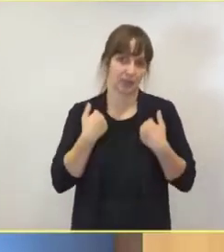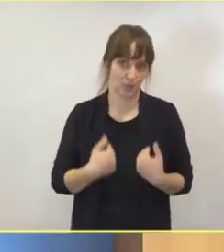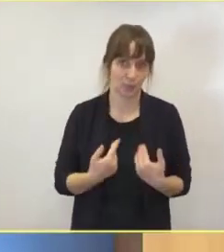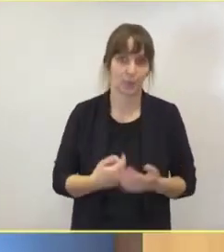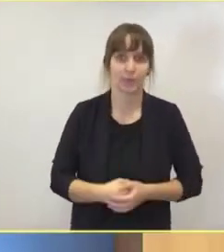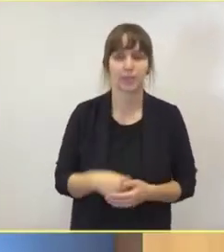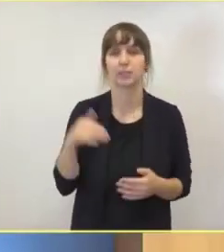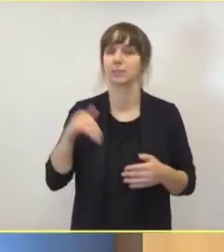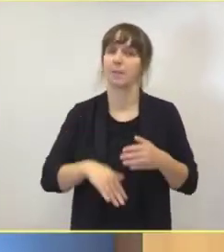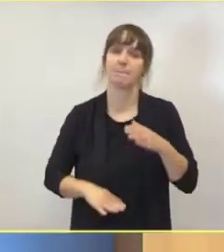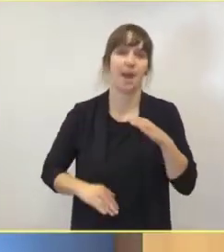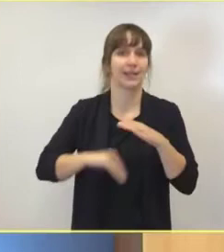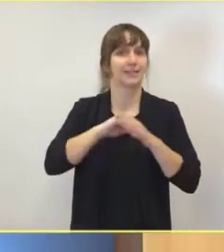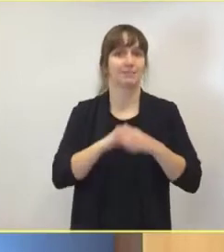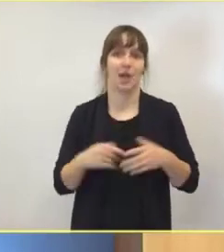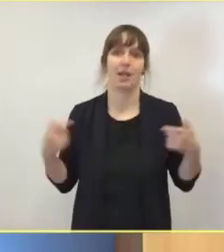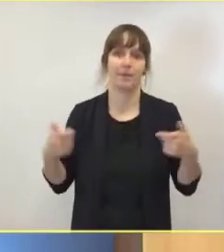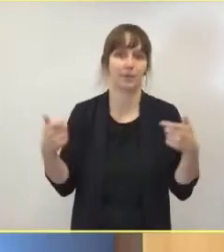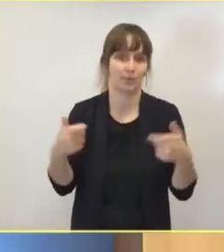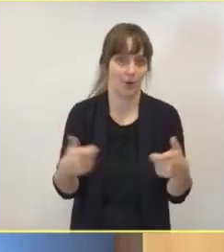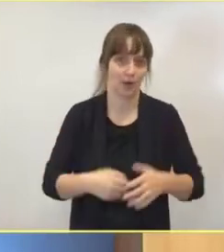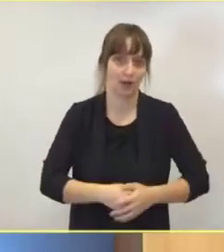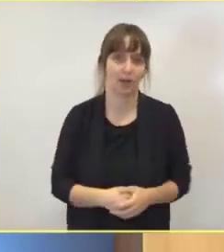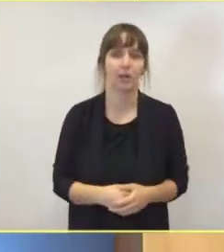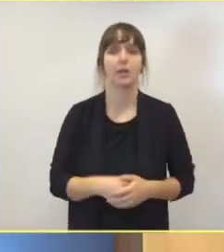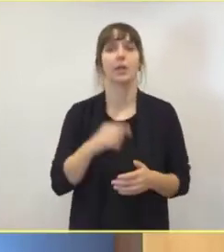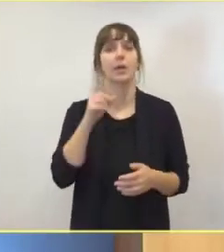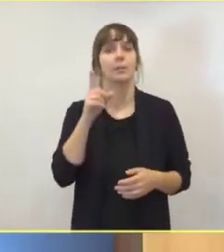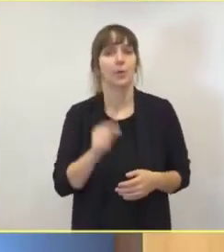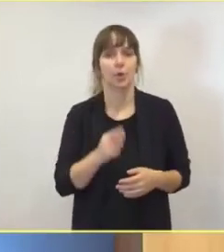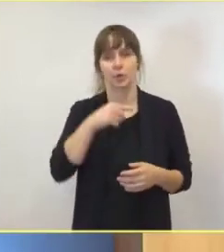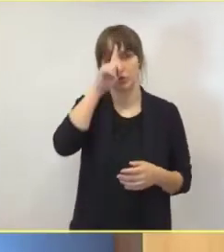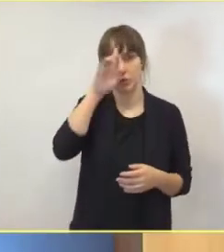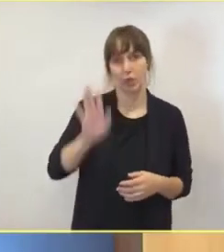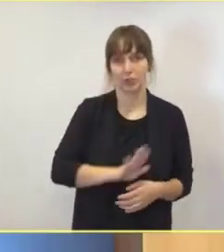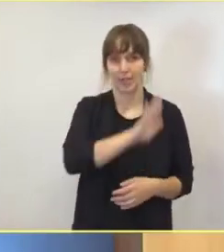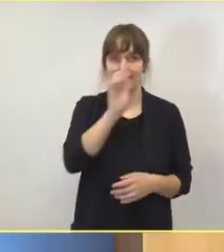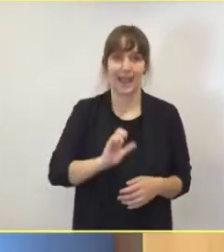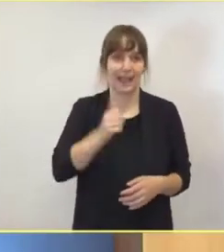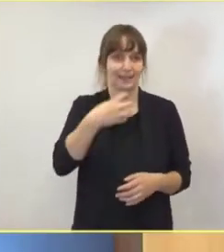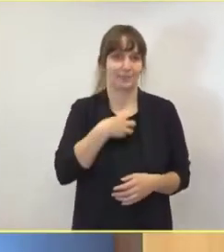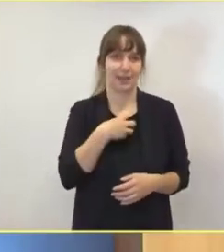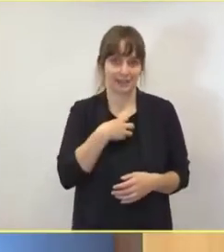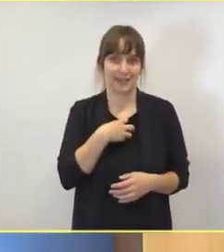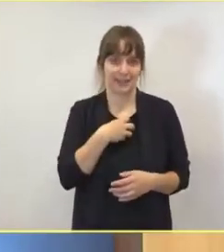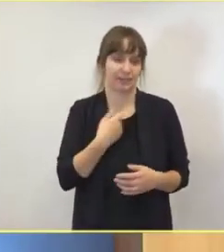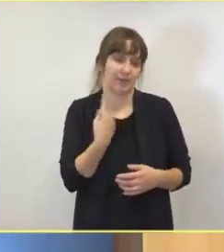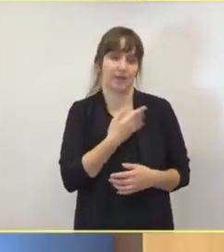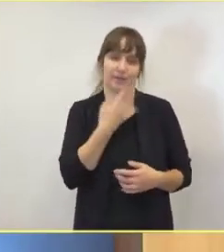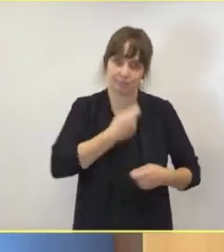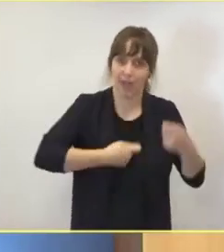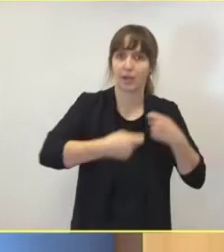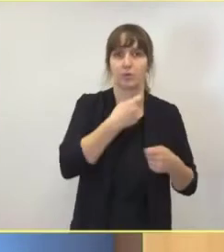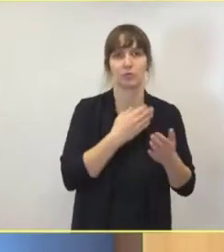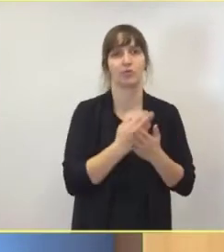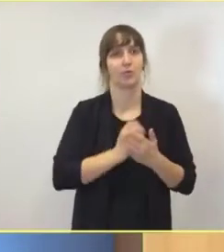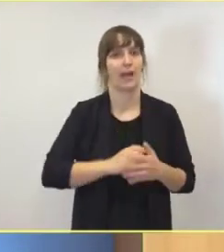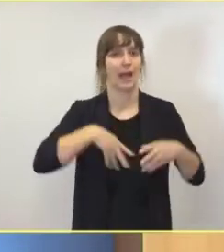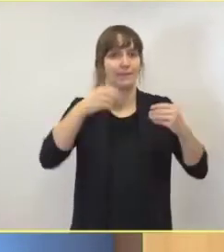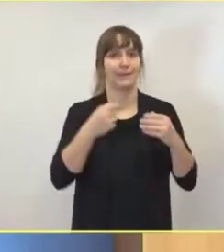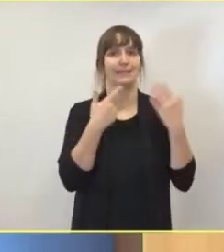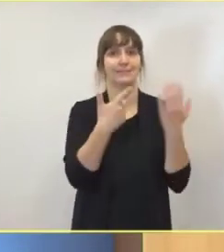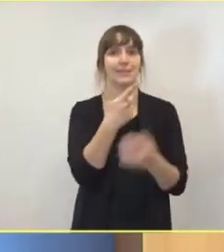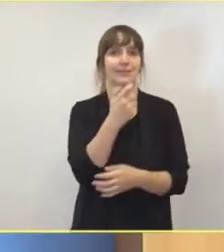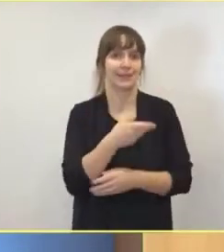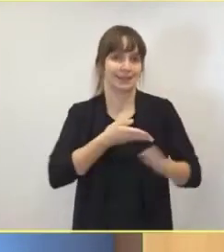Maximalversorger. Wir hatten die ersten Patienten in Deutschland behandelt seit dem 27. Januar und nähern uns jetzt dem